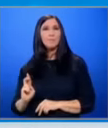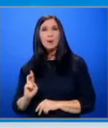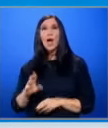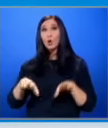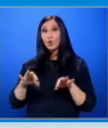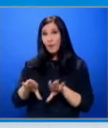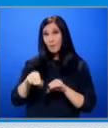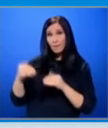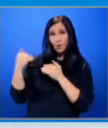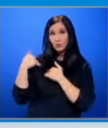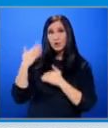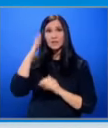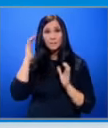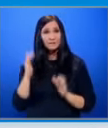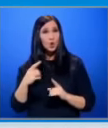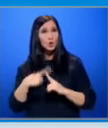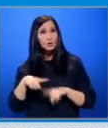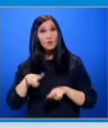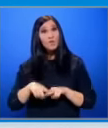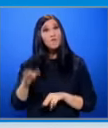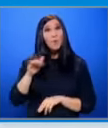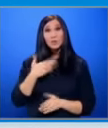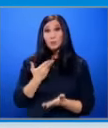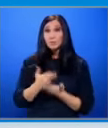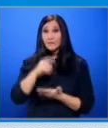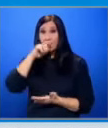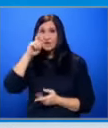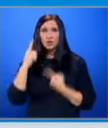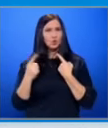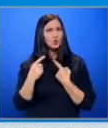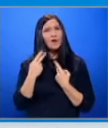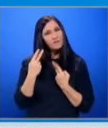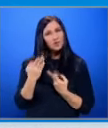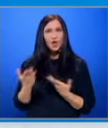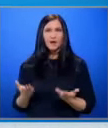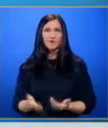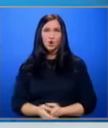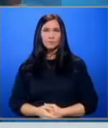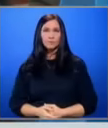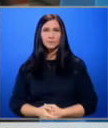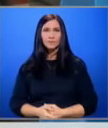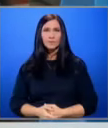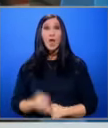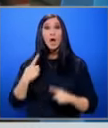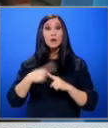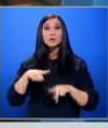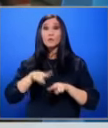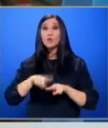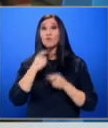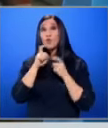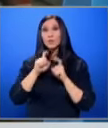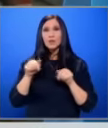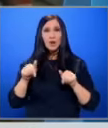поема отговорността за правителство. Христо Иванов обаче постави важно условие. Ето какво. Христо Иванов